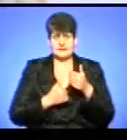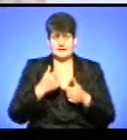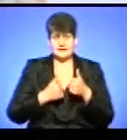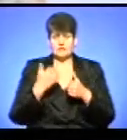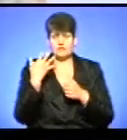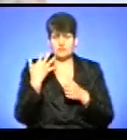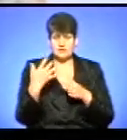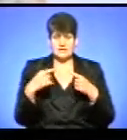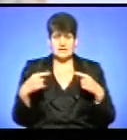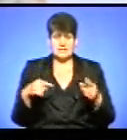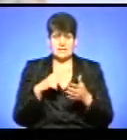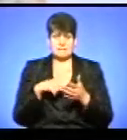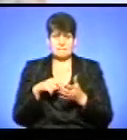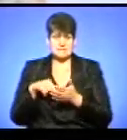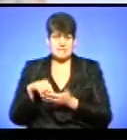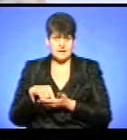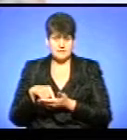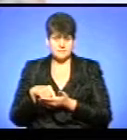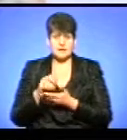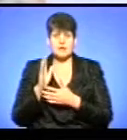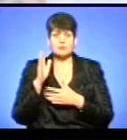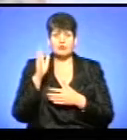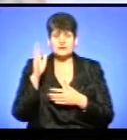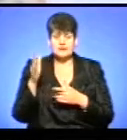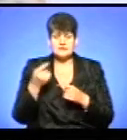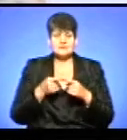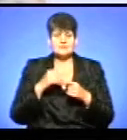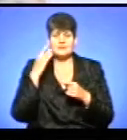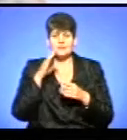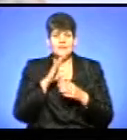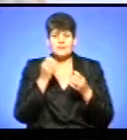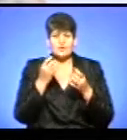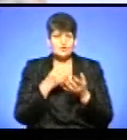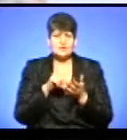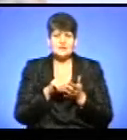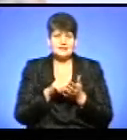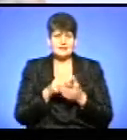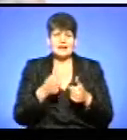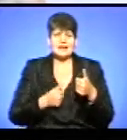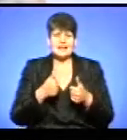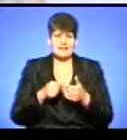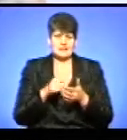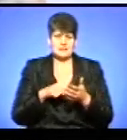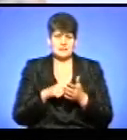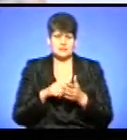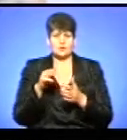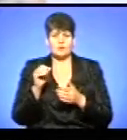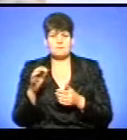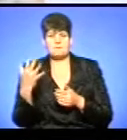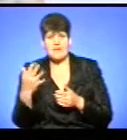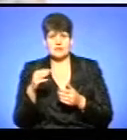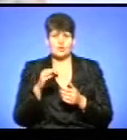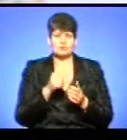використовуючи цю методологію. І подальша ідея не просто представити рейтинги міст, як топ-5, топ-6,